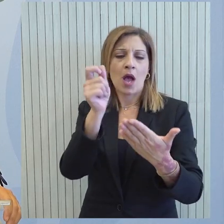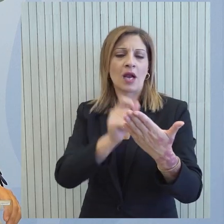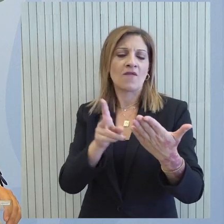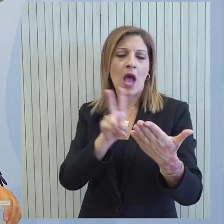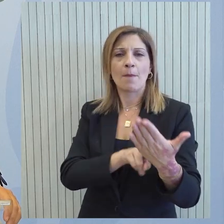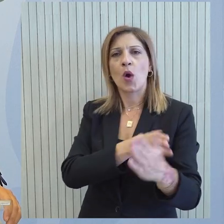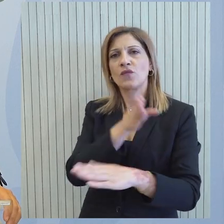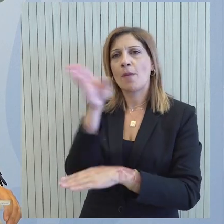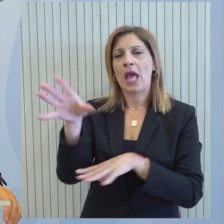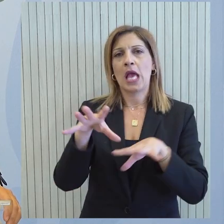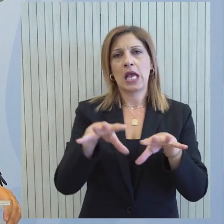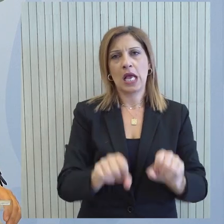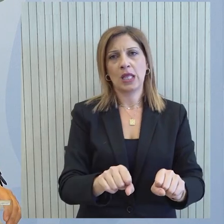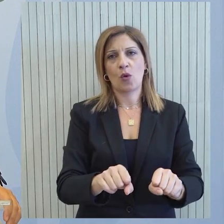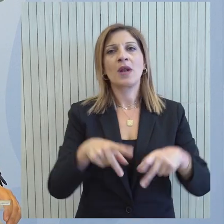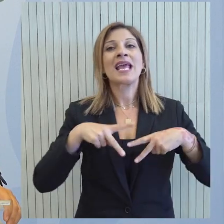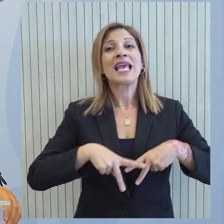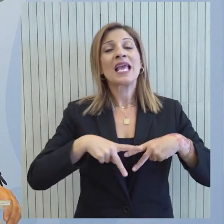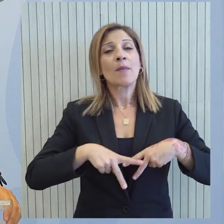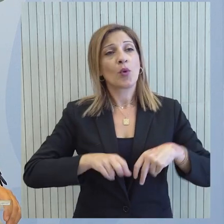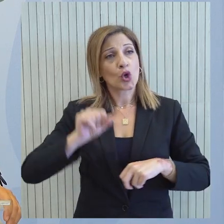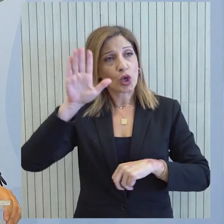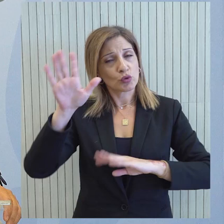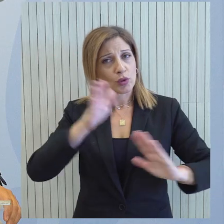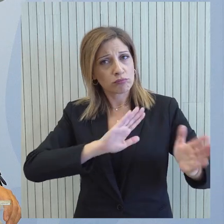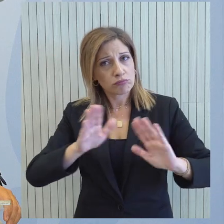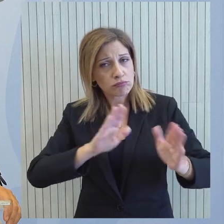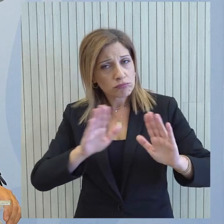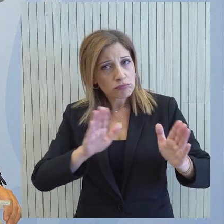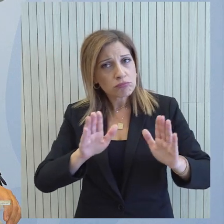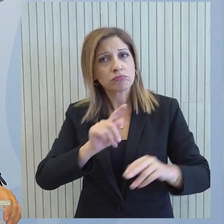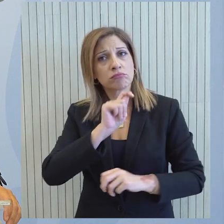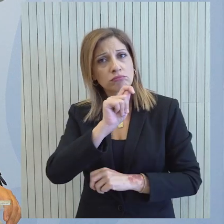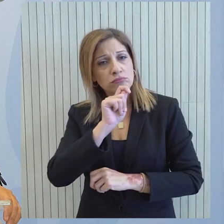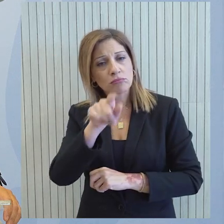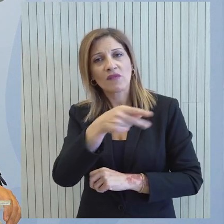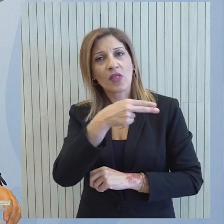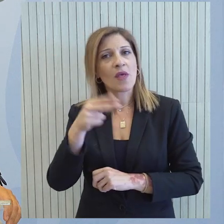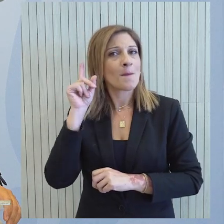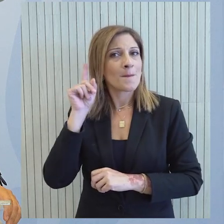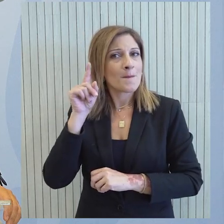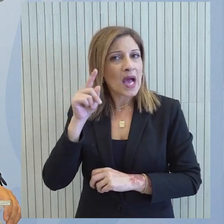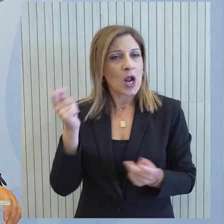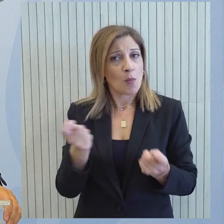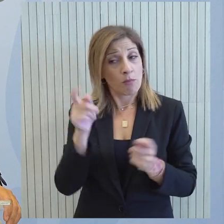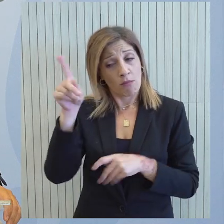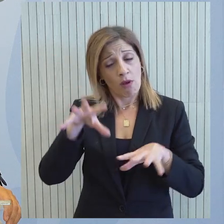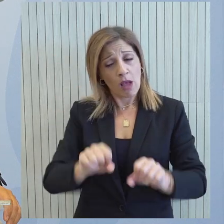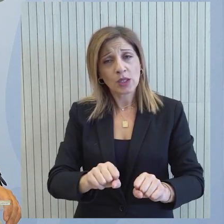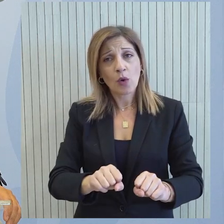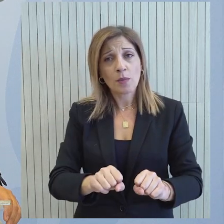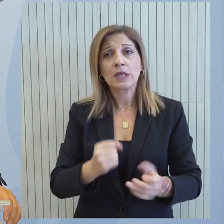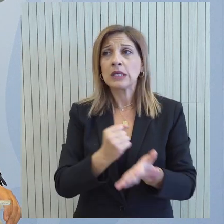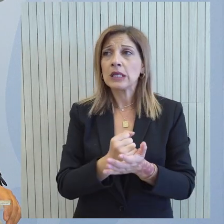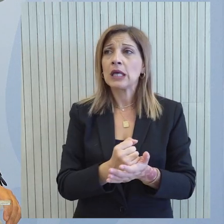στις κατεχόμενες περιοχές μας το Υπουργείο Εξωτερικών προβαίνει σε συγκεκριμένες ενέργειες για αυτές τις παράνομες ενέργειες του